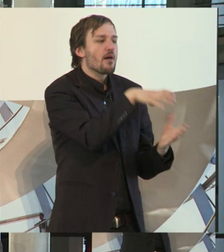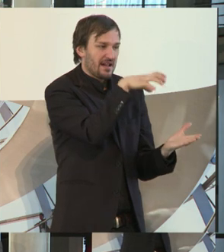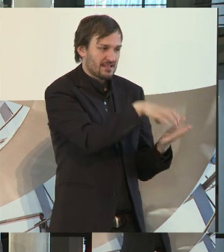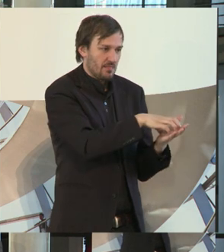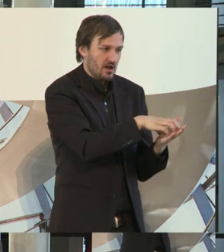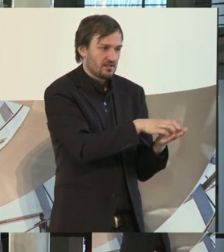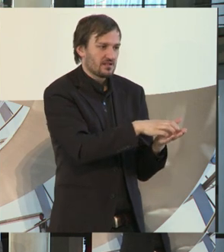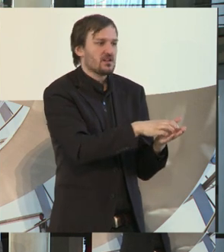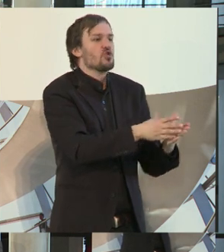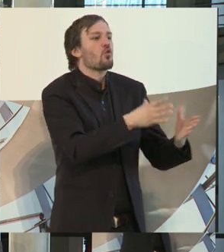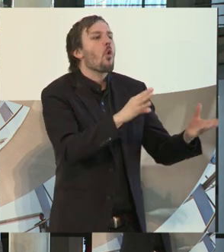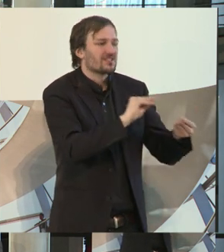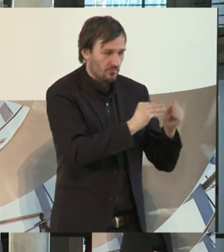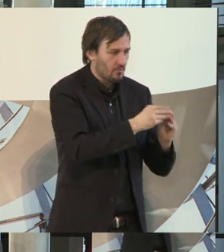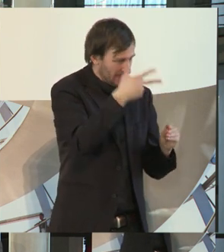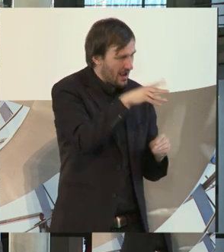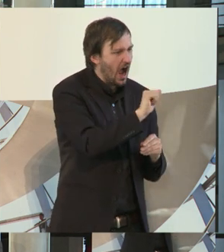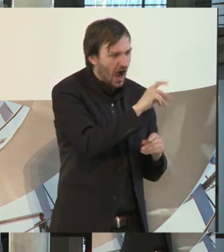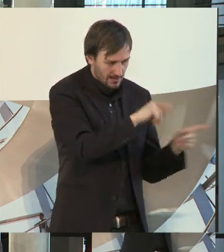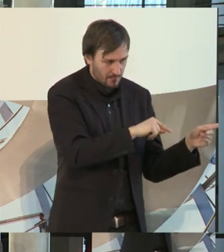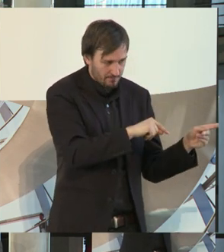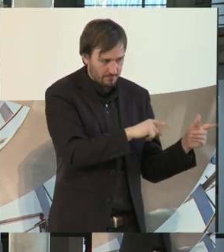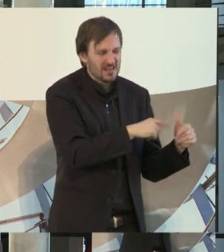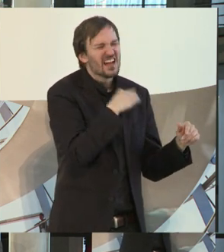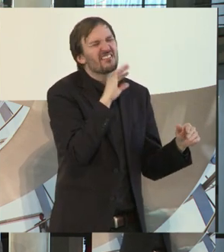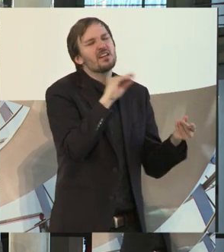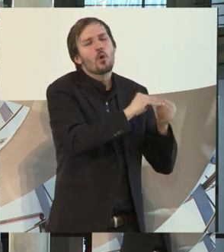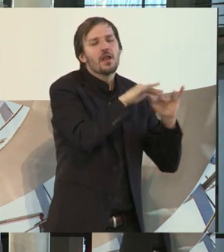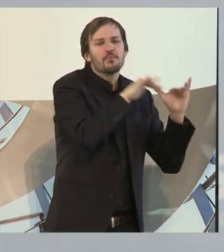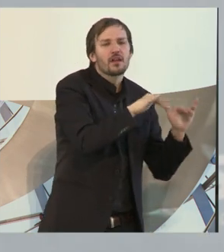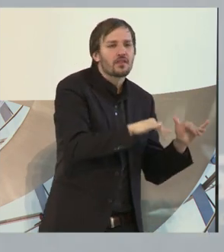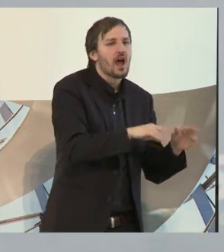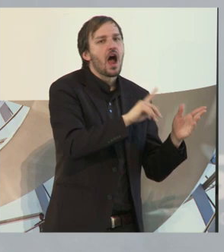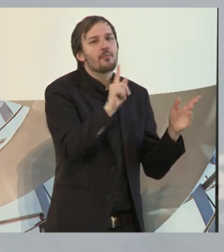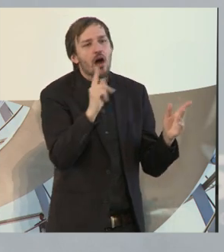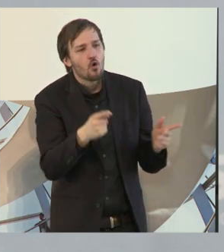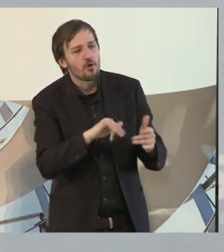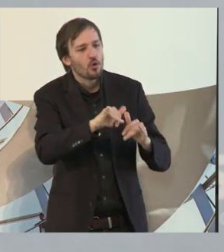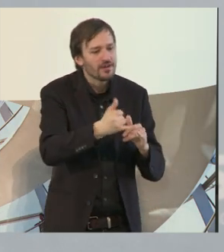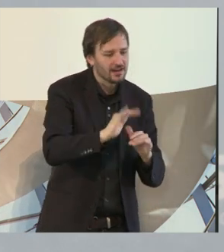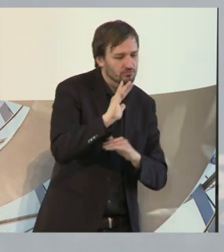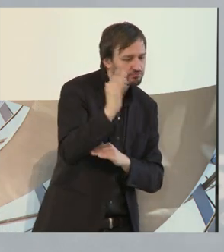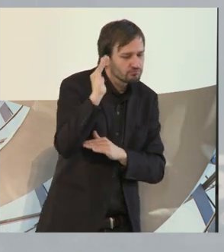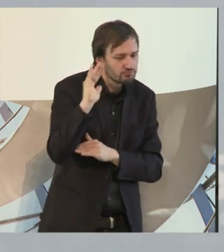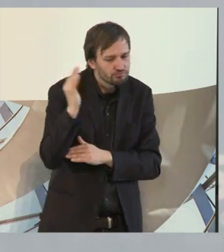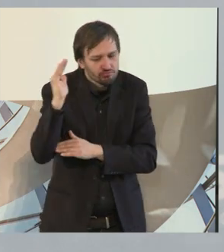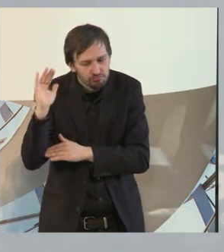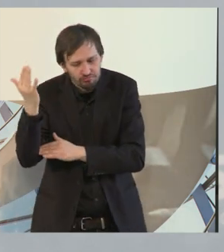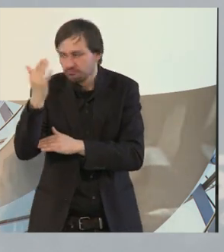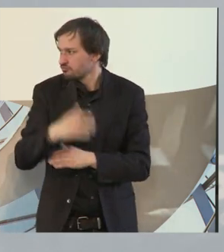Adam bis hin zu, so sind Projekte schon realisierbar geworden und damit würde ich die Diskussion